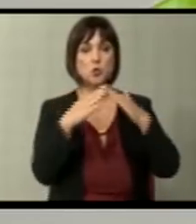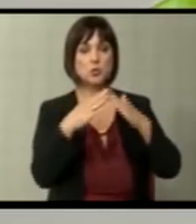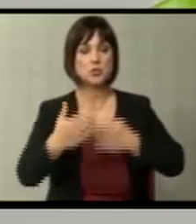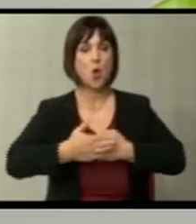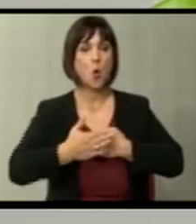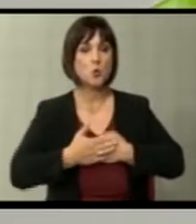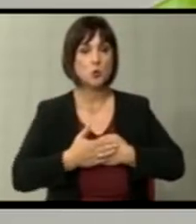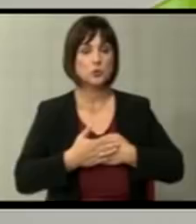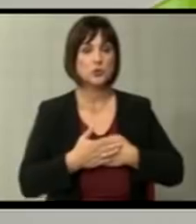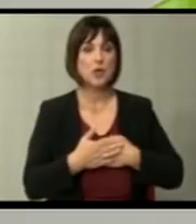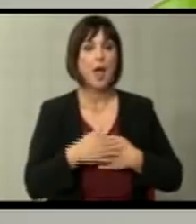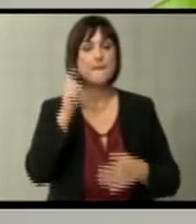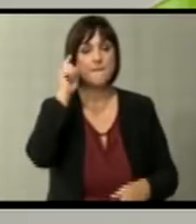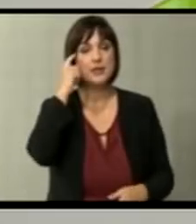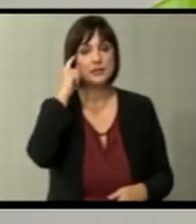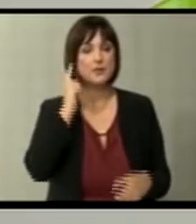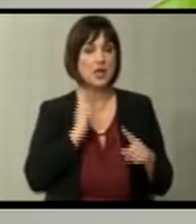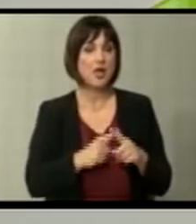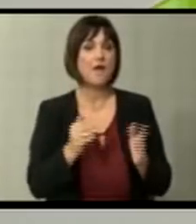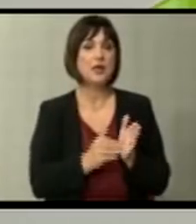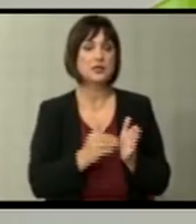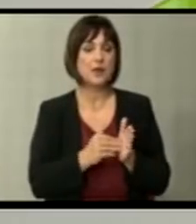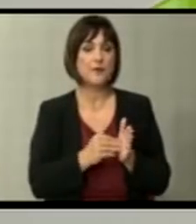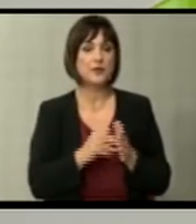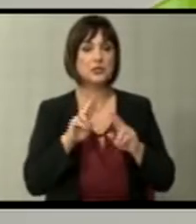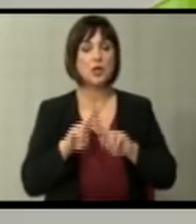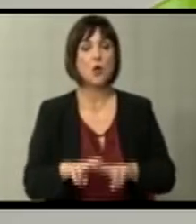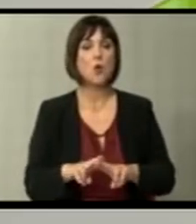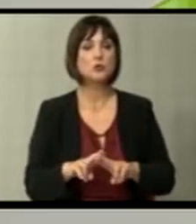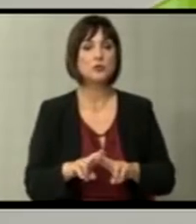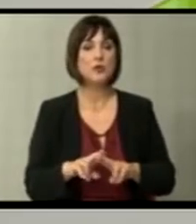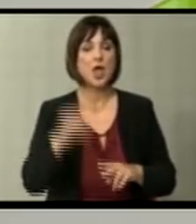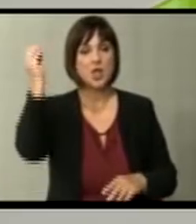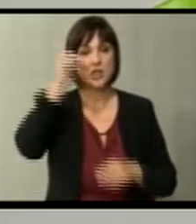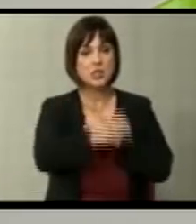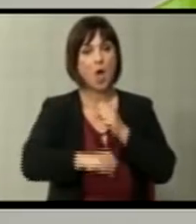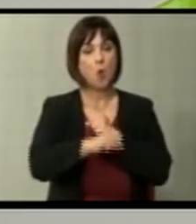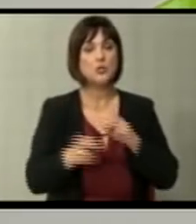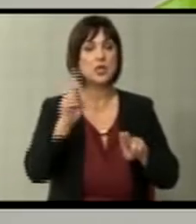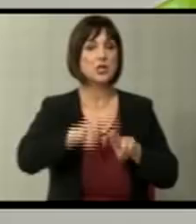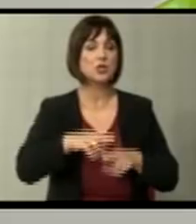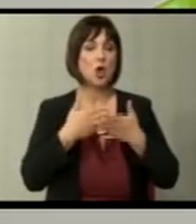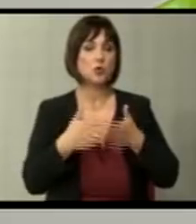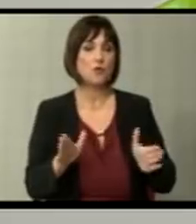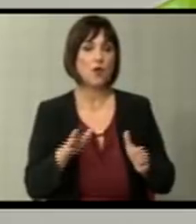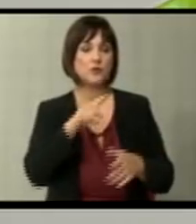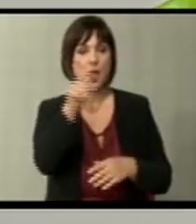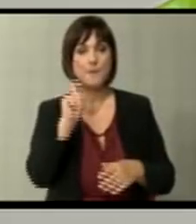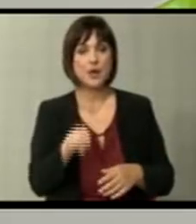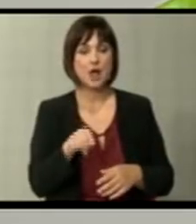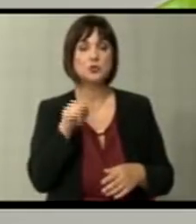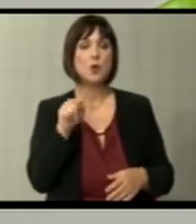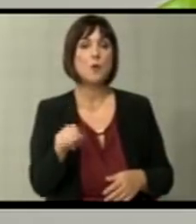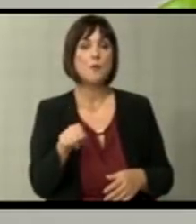односи. Мислам дека дефинитивно треба да се остави науката да ги реши отворените прашања